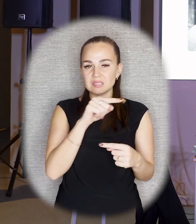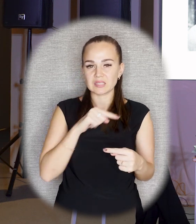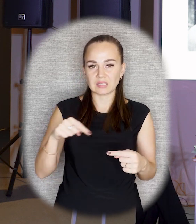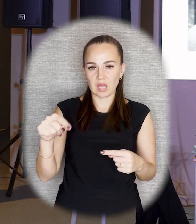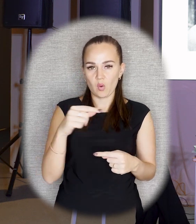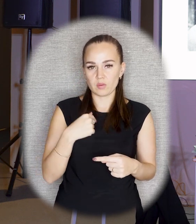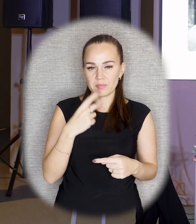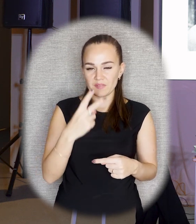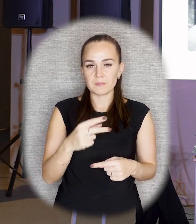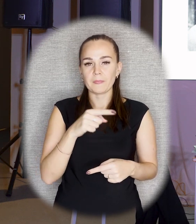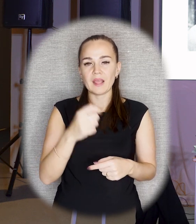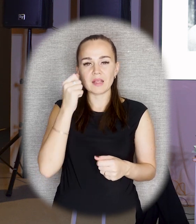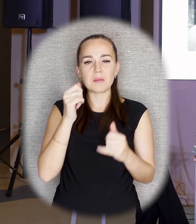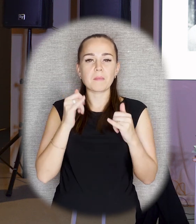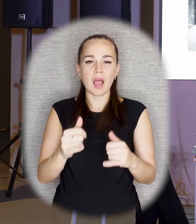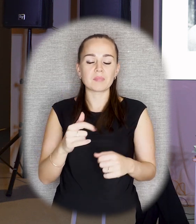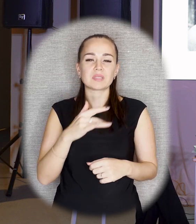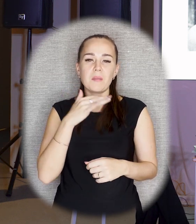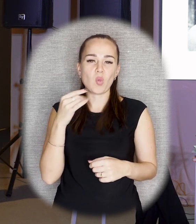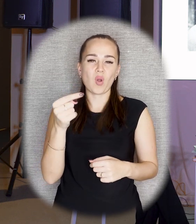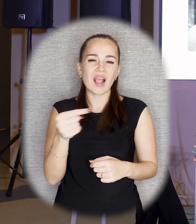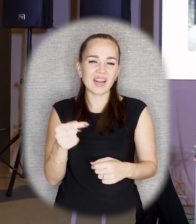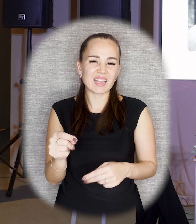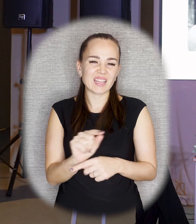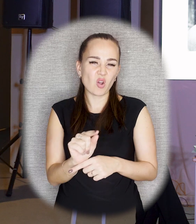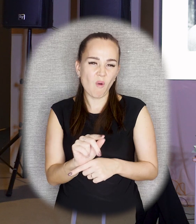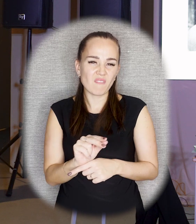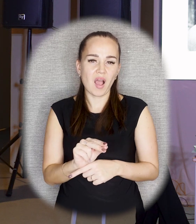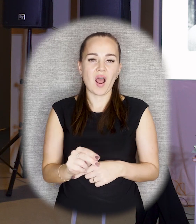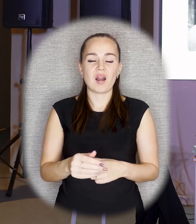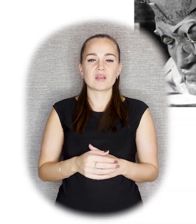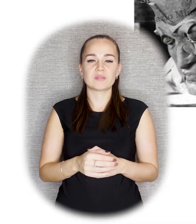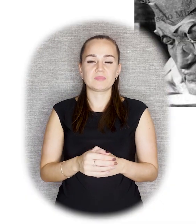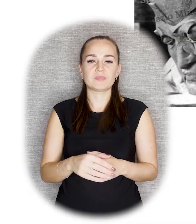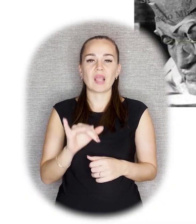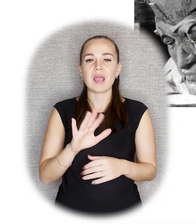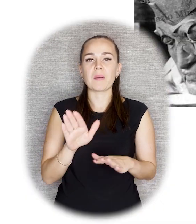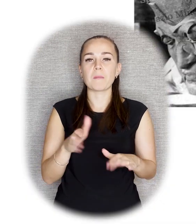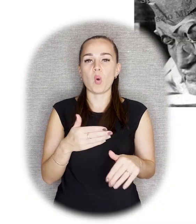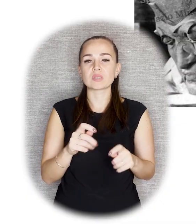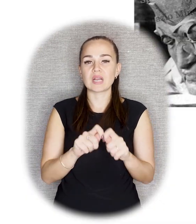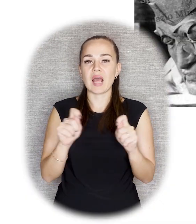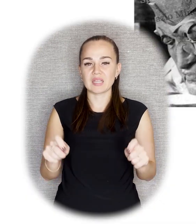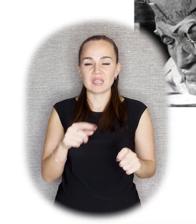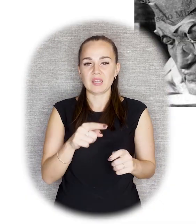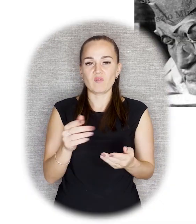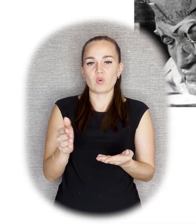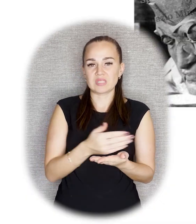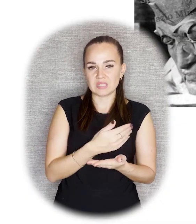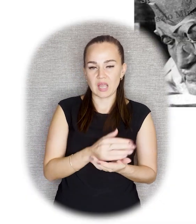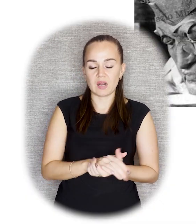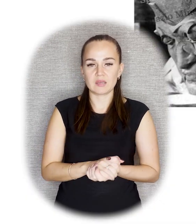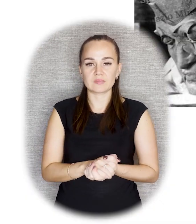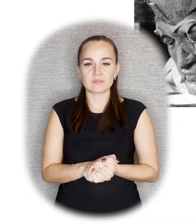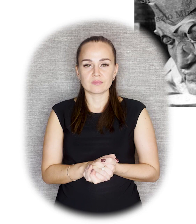то, что, да, конечно, памятник очень много критиковали. Этот памятник был снят достаточно скоро после открытия. Хотя есть воспоминания